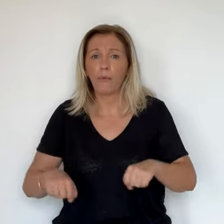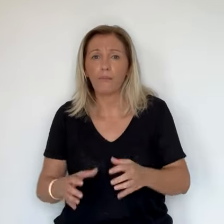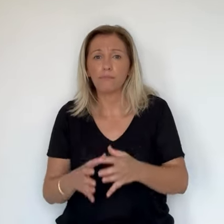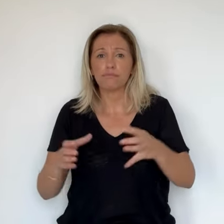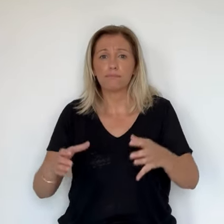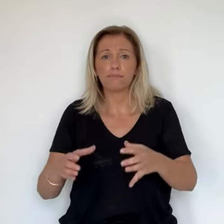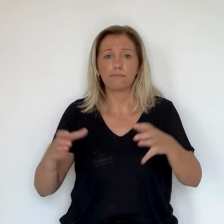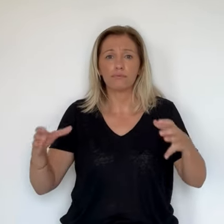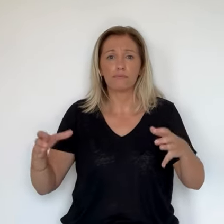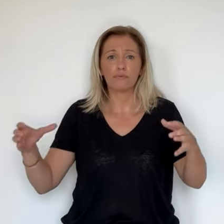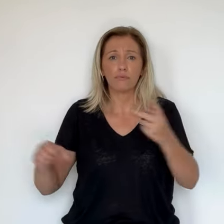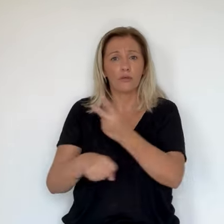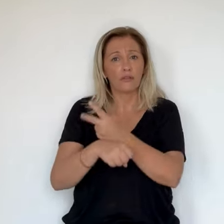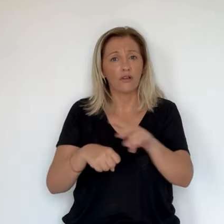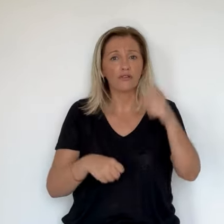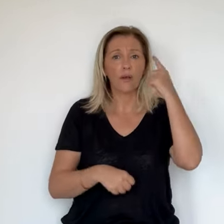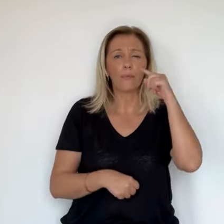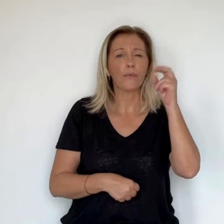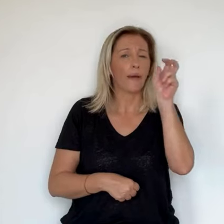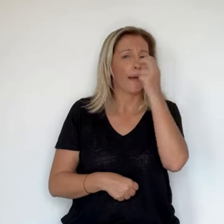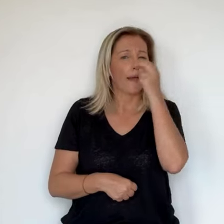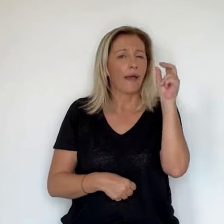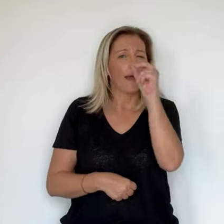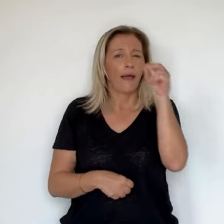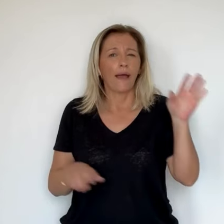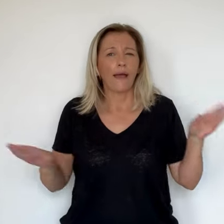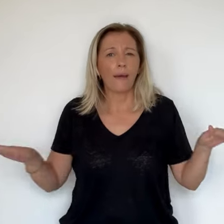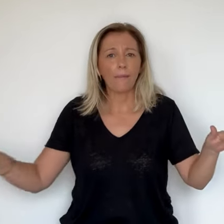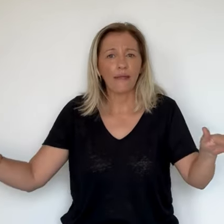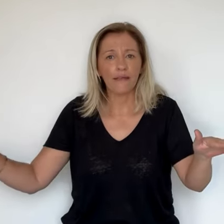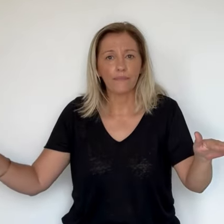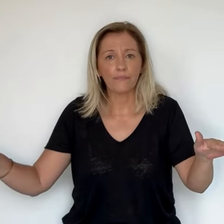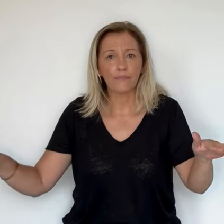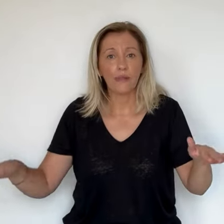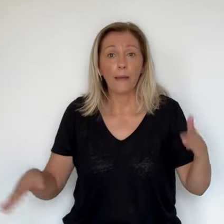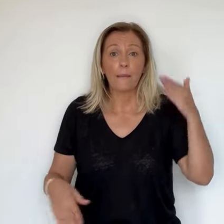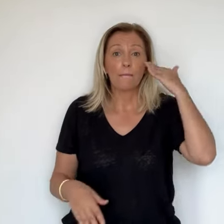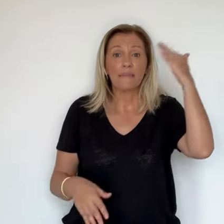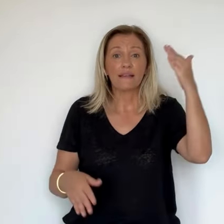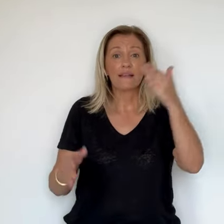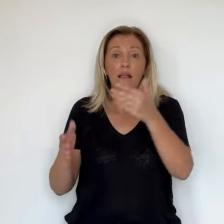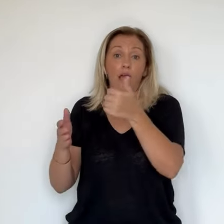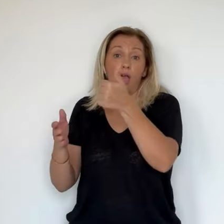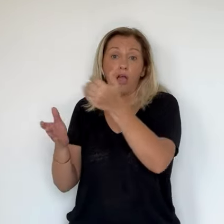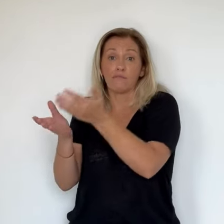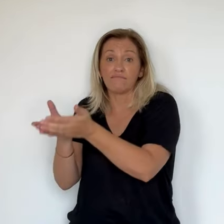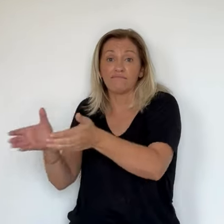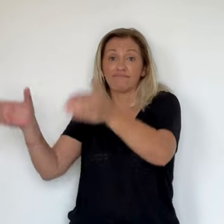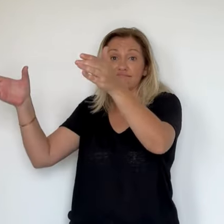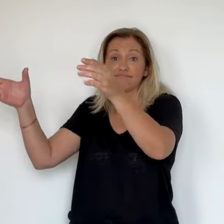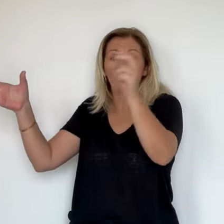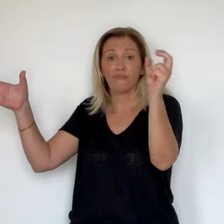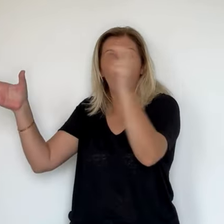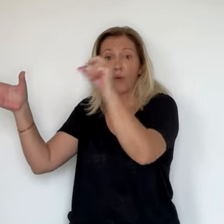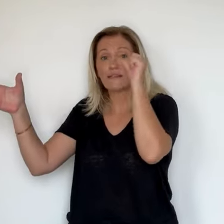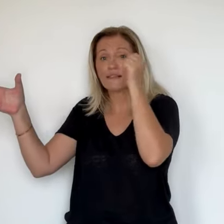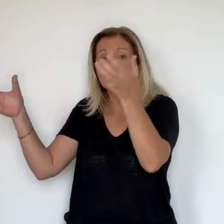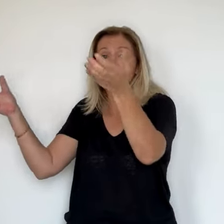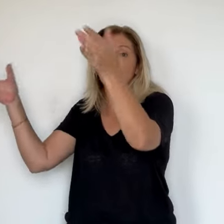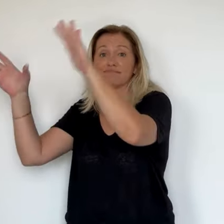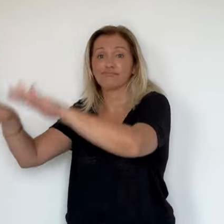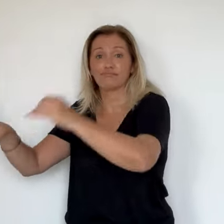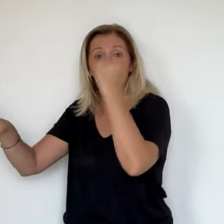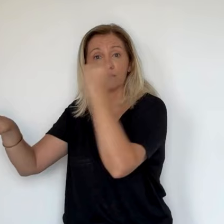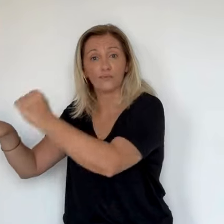abeilles. Si on a la chance d'avoir un seul nid, tout va bien, on l'a tué, on repart à zéro. Mais s'il y a